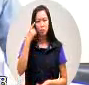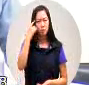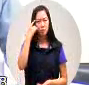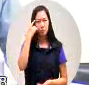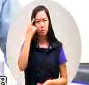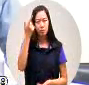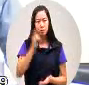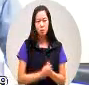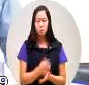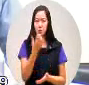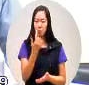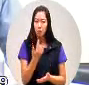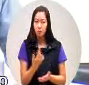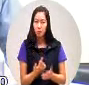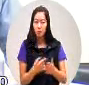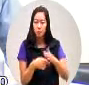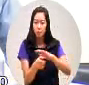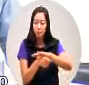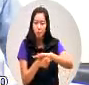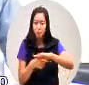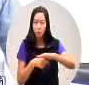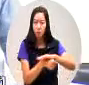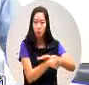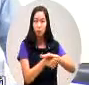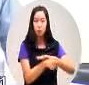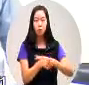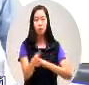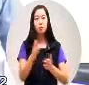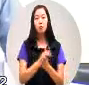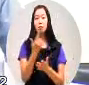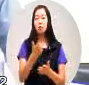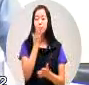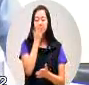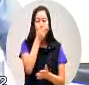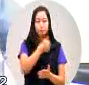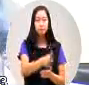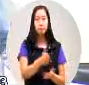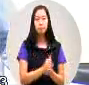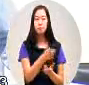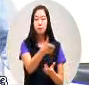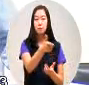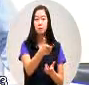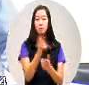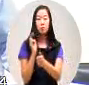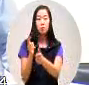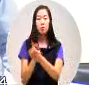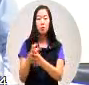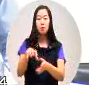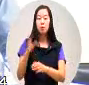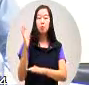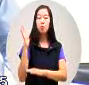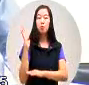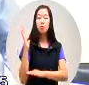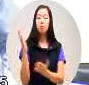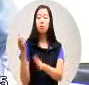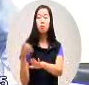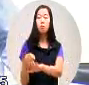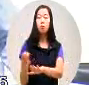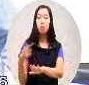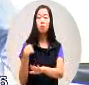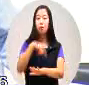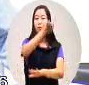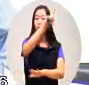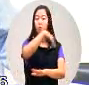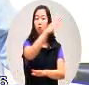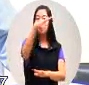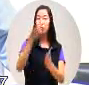度陈昌所以内政部啊想暗度陈昌啊叫地方政府来背书那么我就叫科长哎 到山上